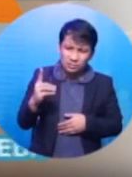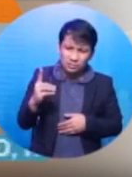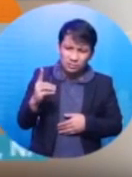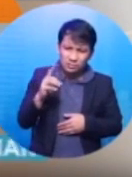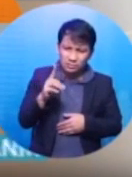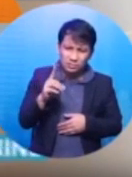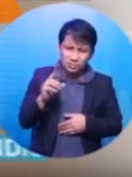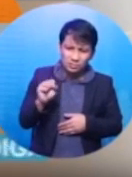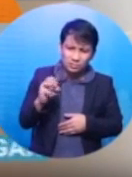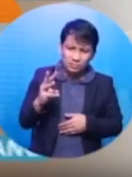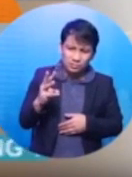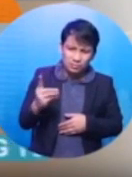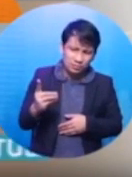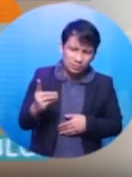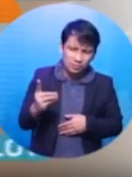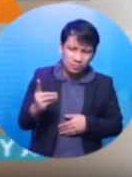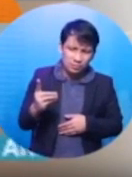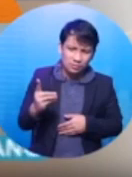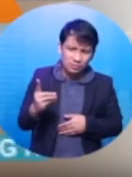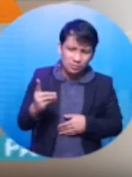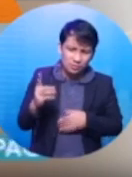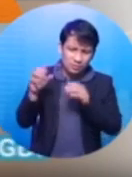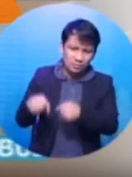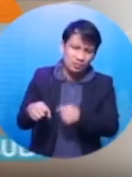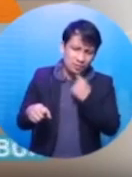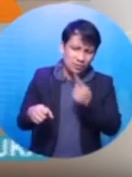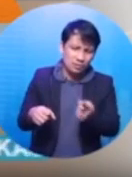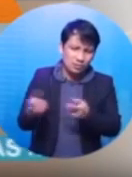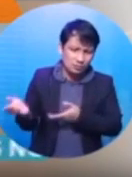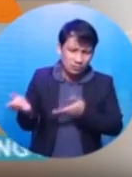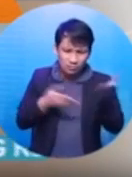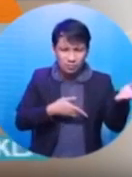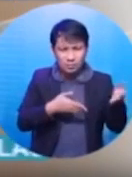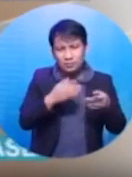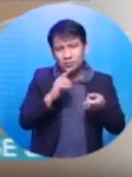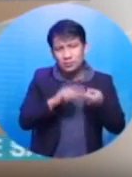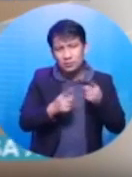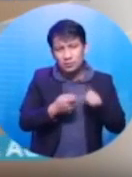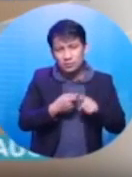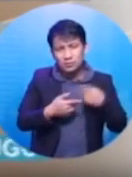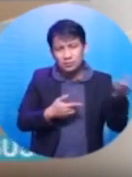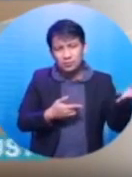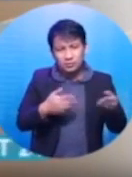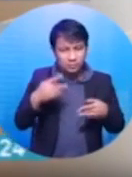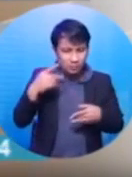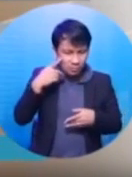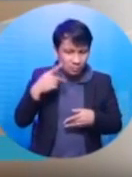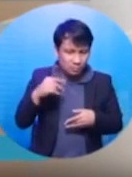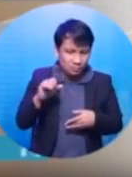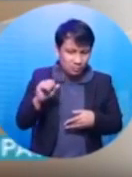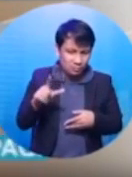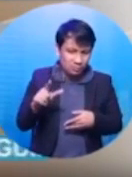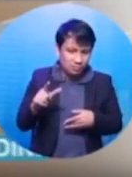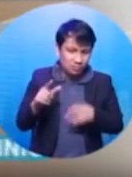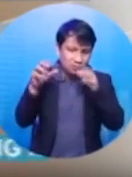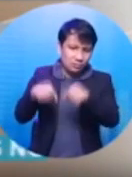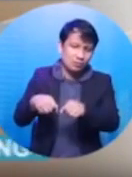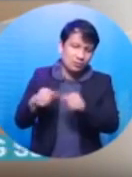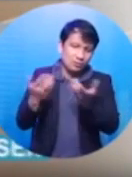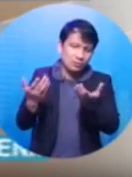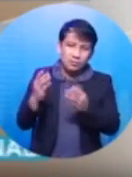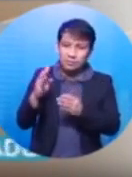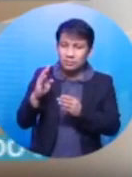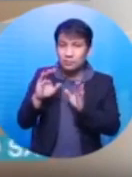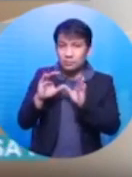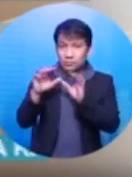po kami ng kaibigan ko na huling kasi hinatid po namin yung kaibigan namin si Pauline sir tapos nauli po kami ng bagansha